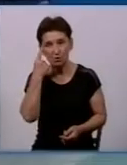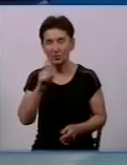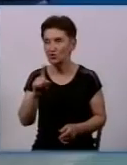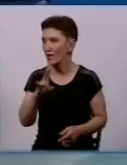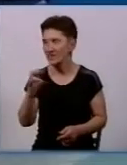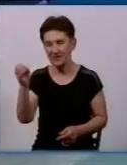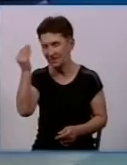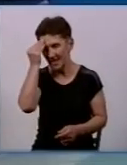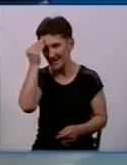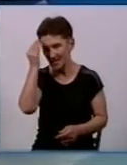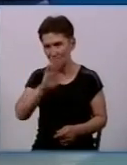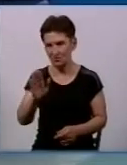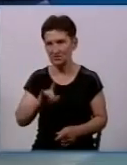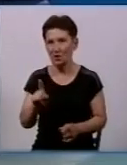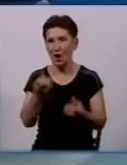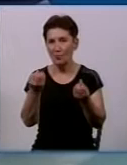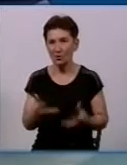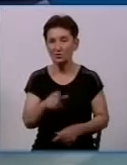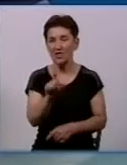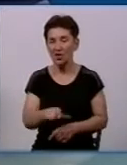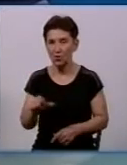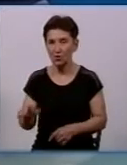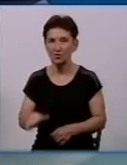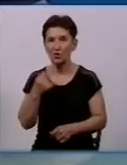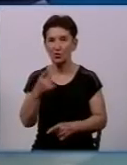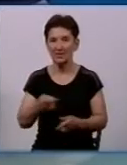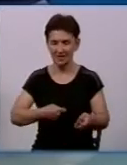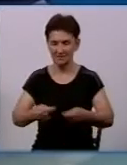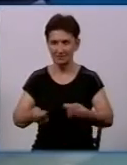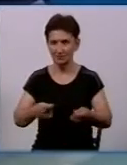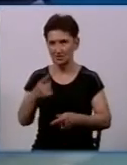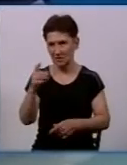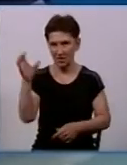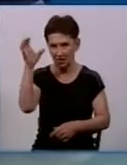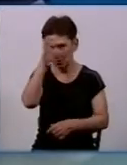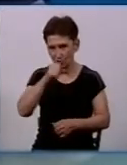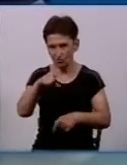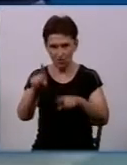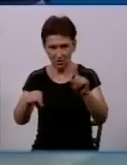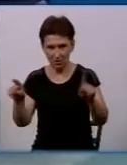це взагалі люди не враховують, коли встановлюють свої ларьки ночі, як це буває іноді,